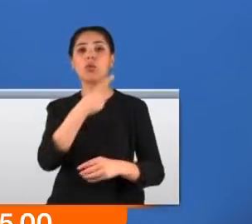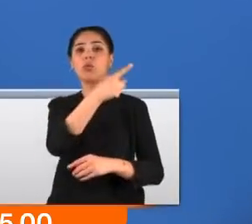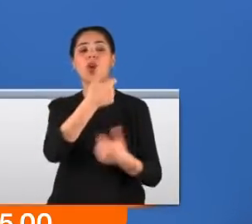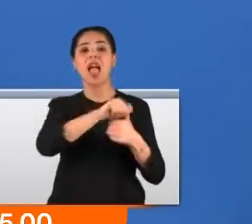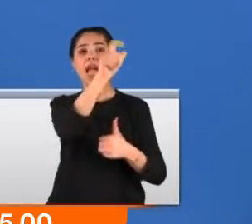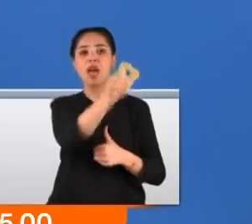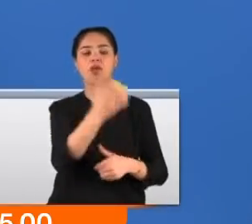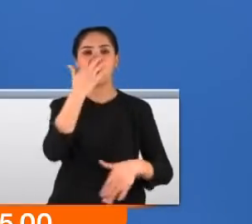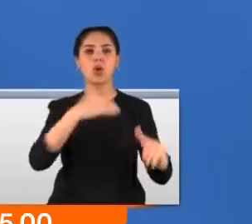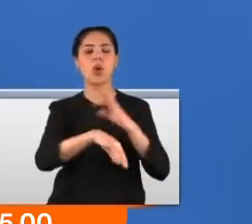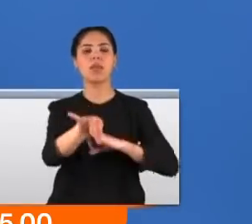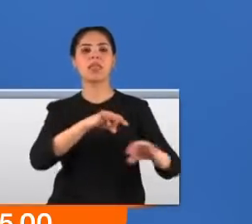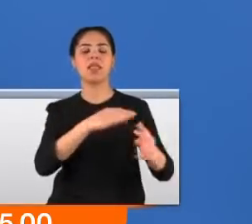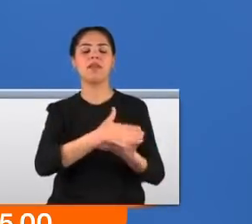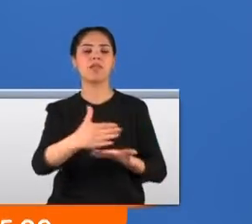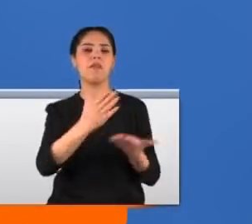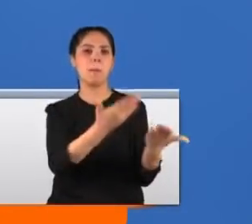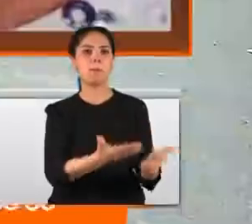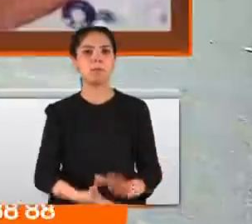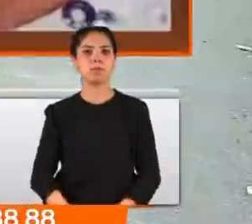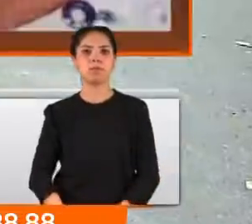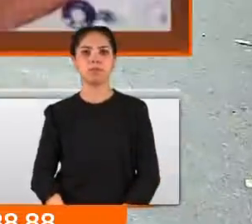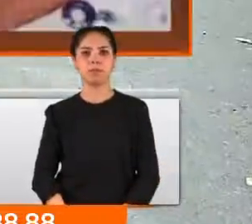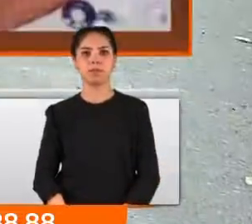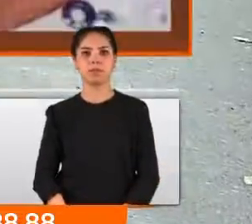bulayan eşi ise yoğun bakımda yaşam mücadelesi veriyor.